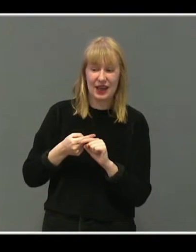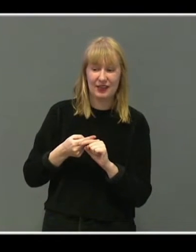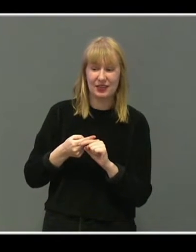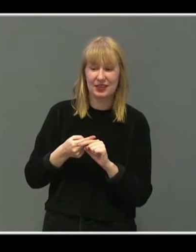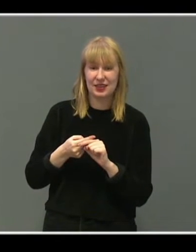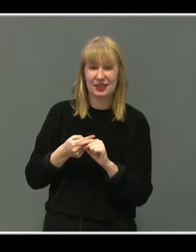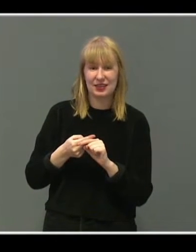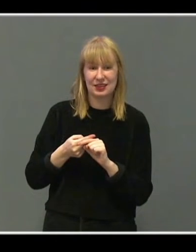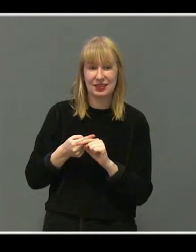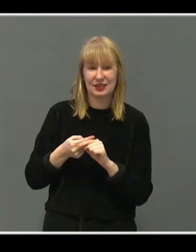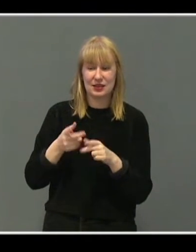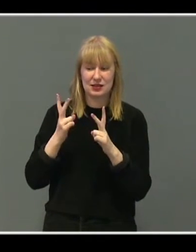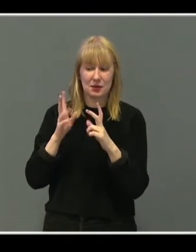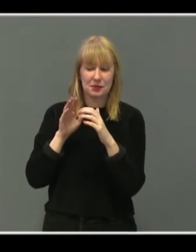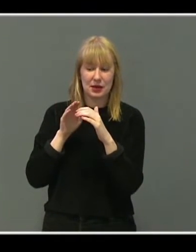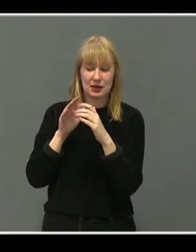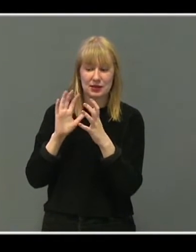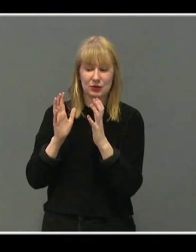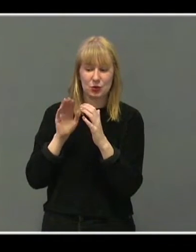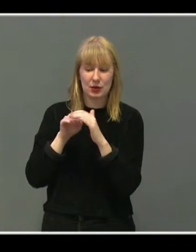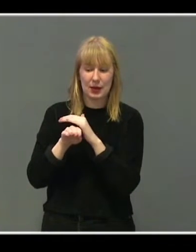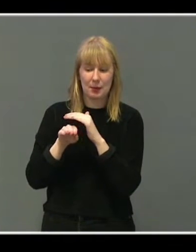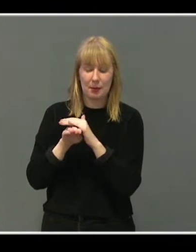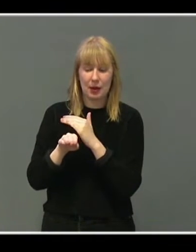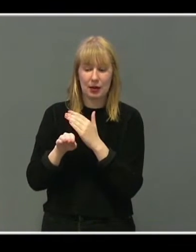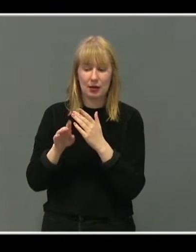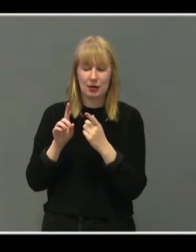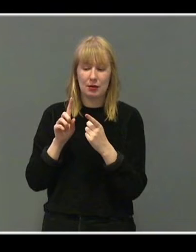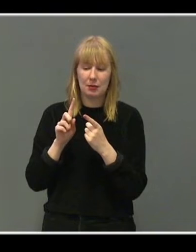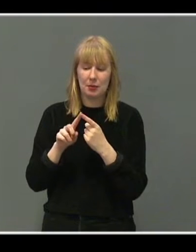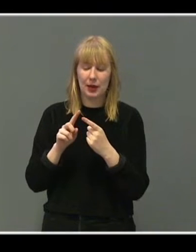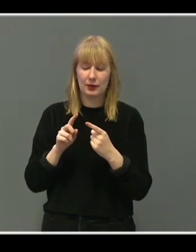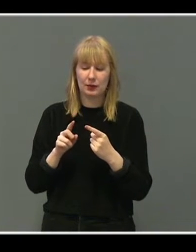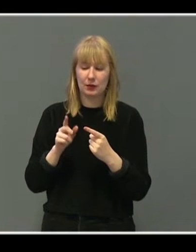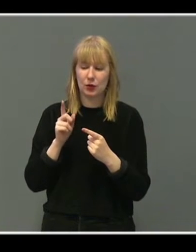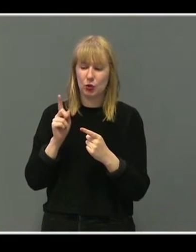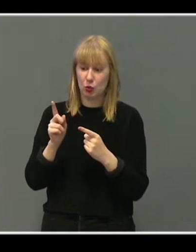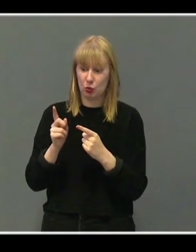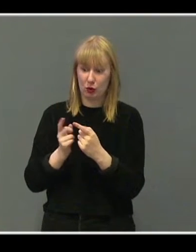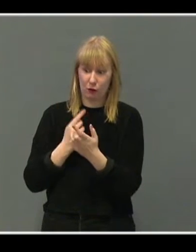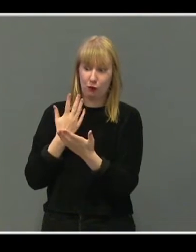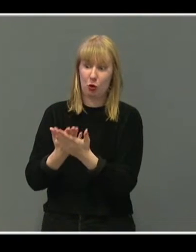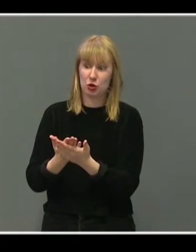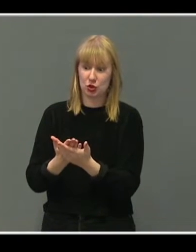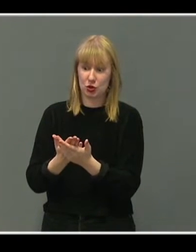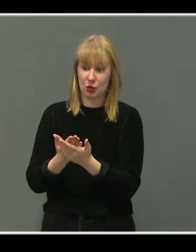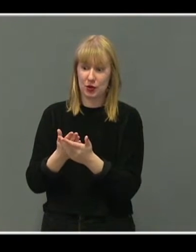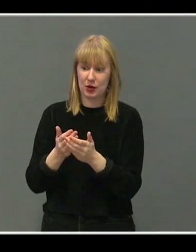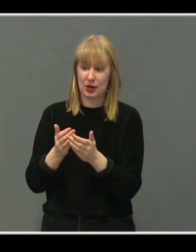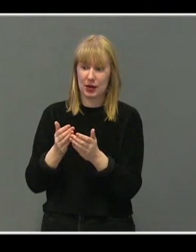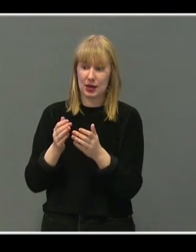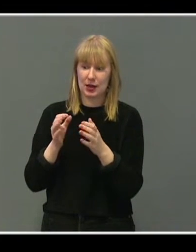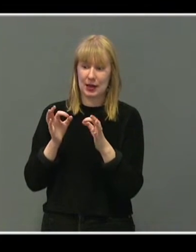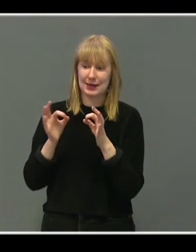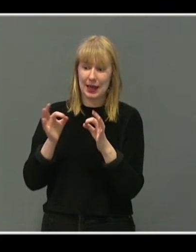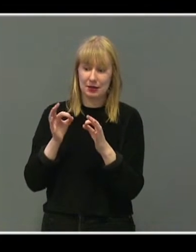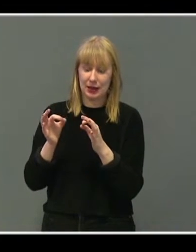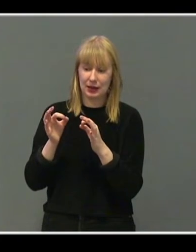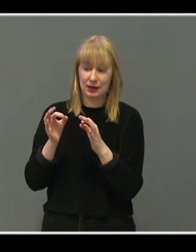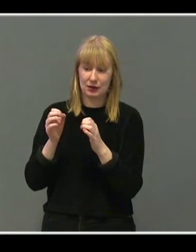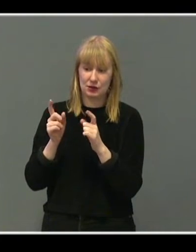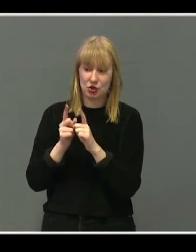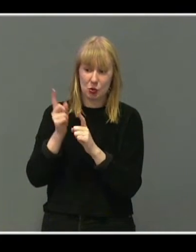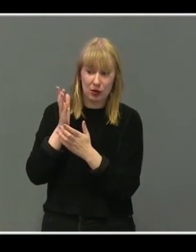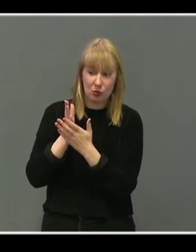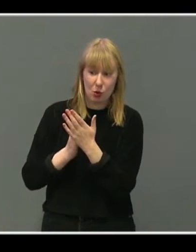står kanskje hjemme. Men hvordan opplever du det når du foreslår gaming som en inngang til å